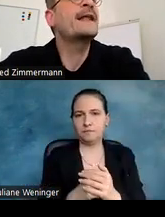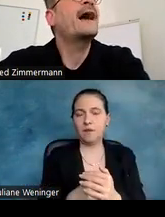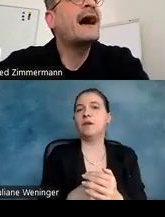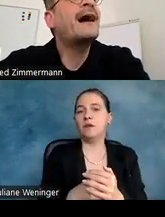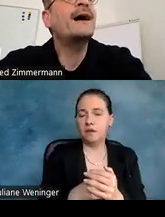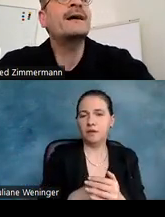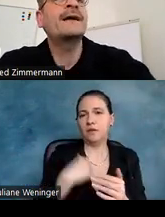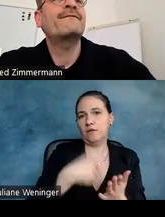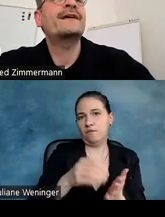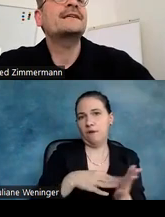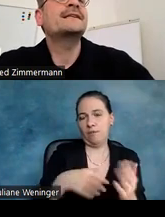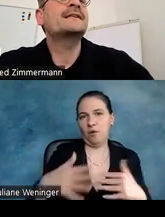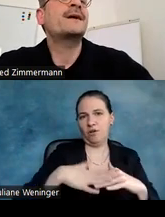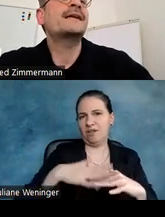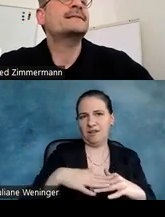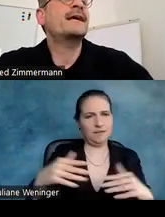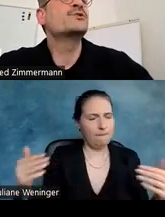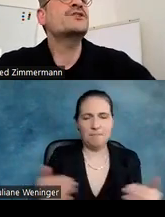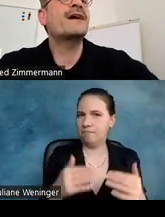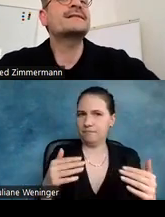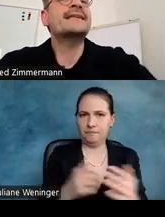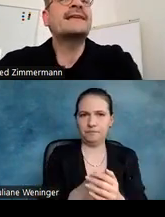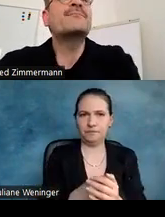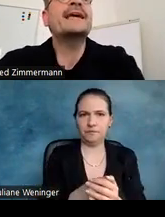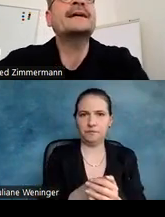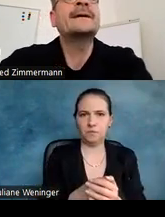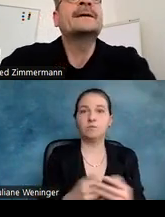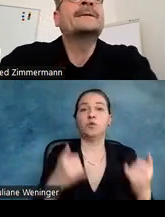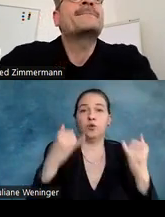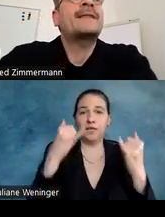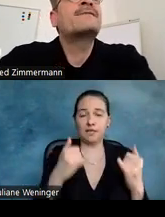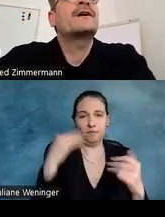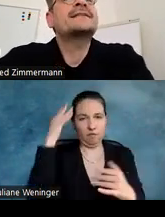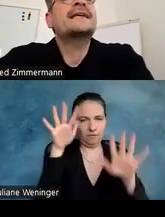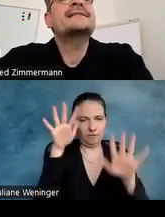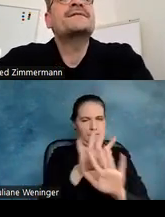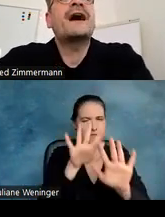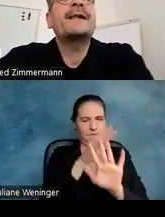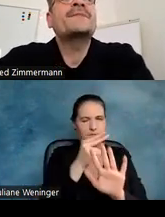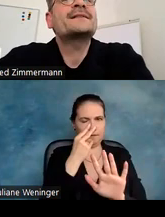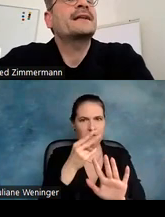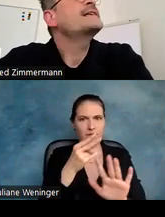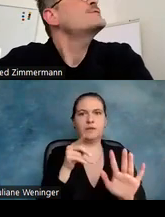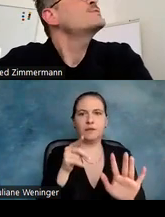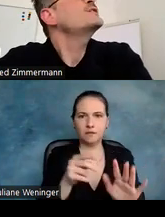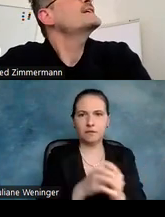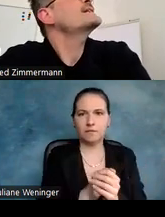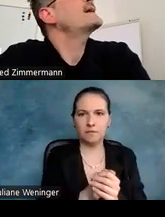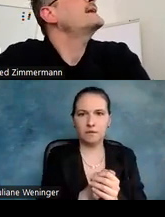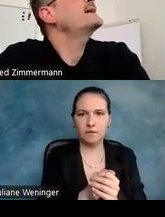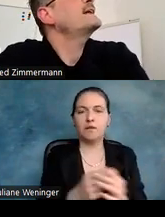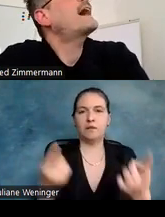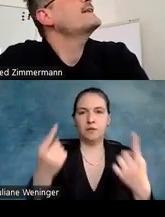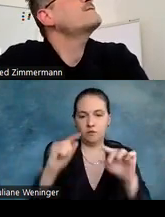mich hin. Aber wenn ich Ihnen das mal jetzt in ein unscharfes Sehen bringe, dann sehen Sie vor allem, dass nicht nur die